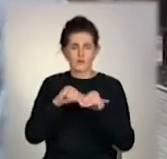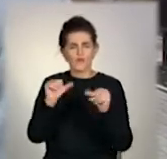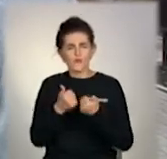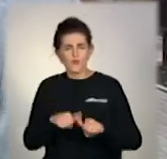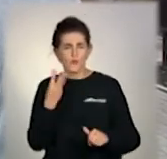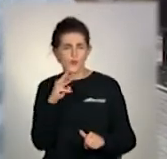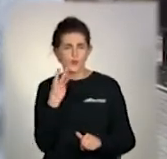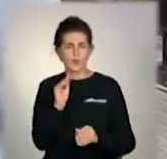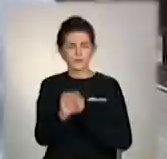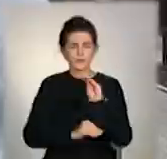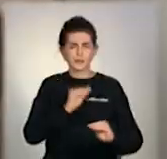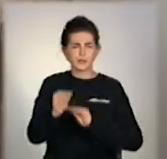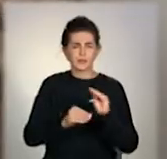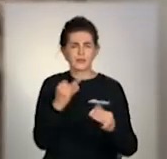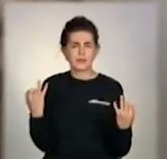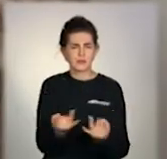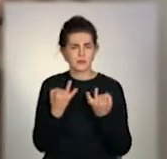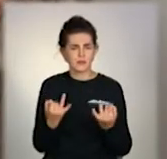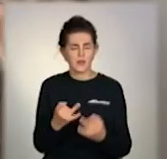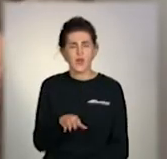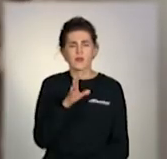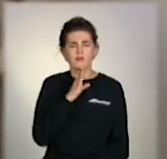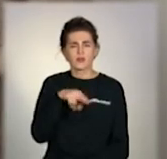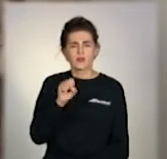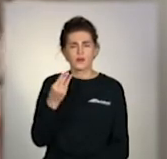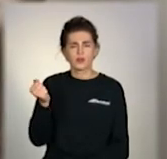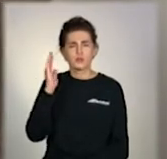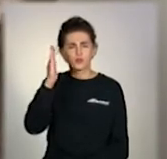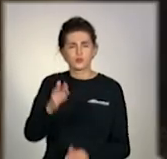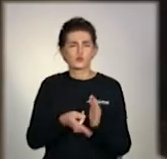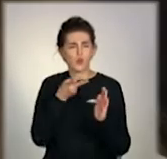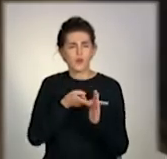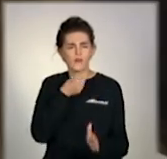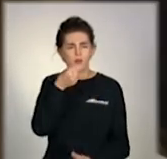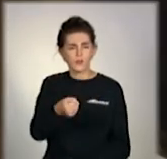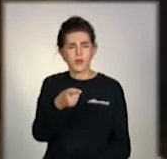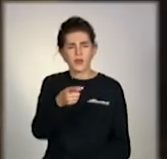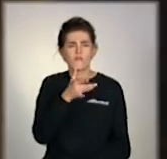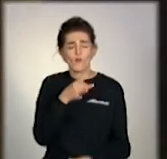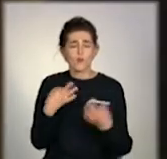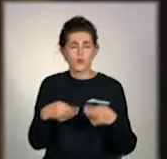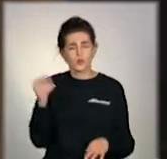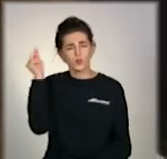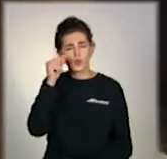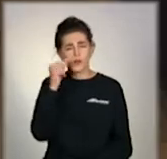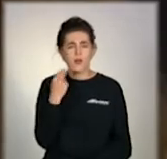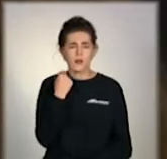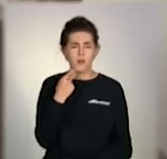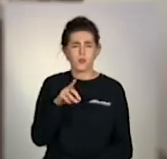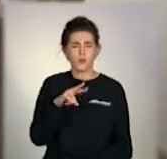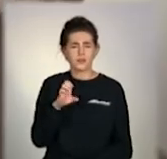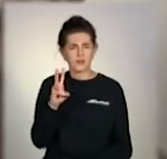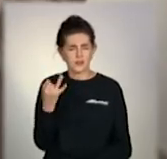Добавили багато цікавих рубрик. Дар'я – майбутня журналістка. У вільний час дівчина вивчає англійську та польську мови,